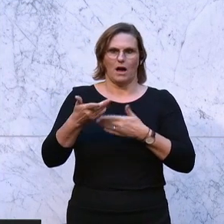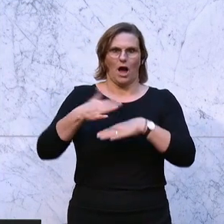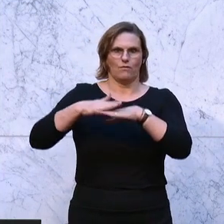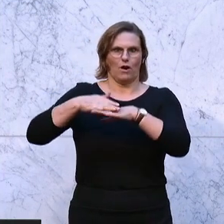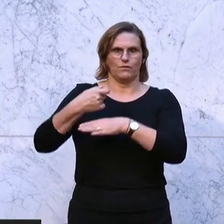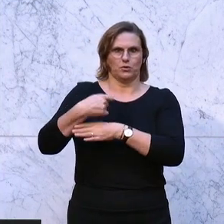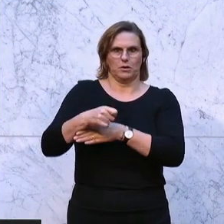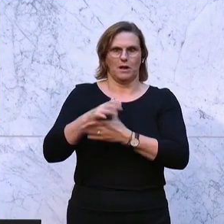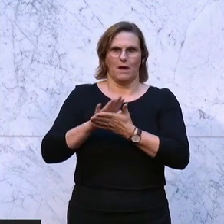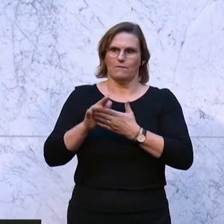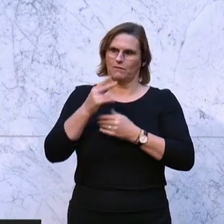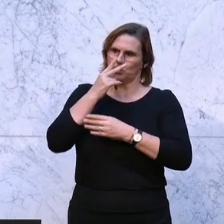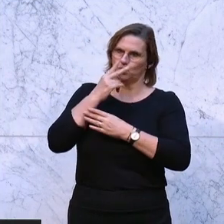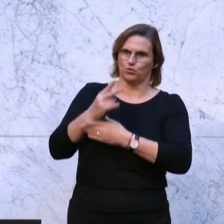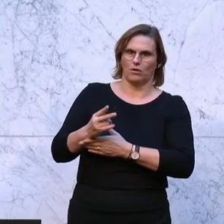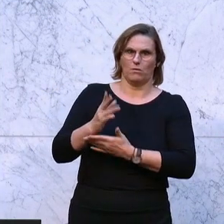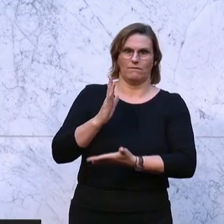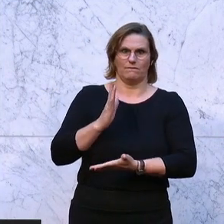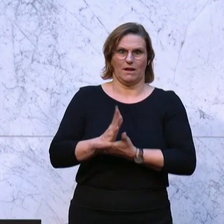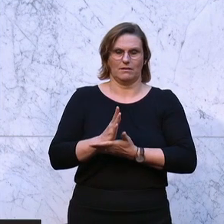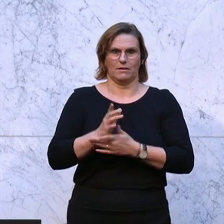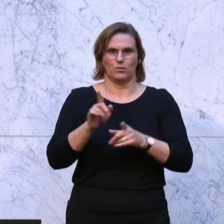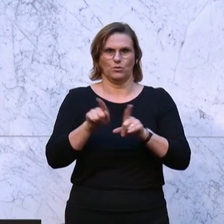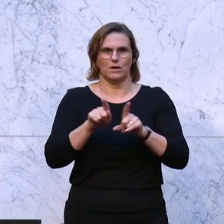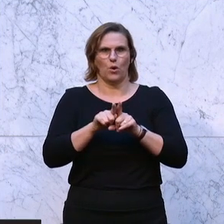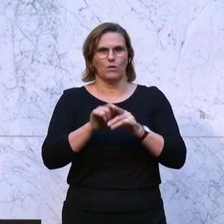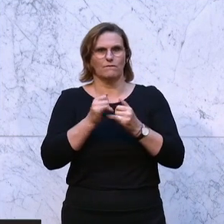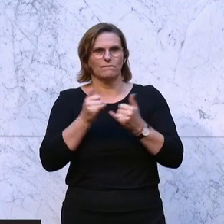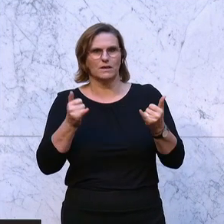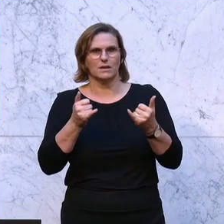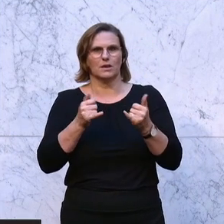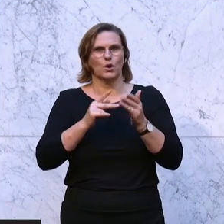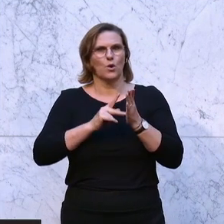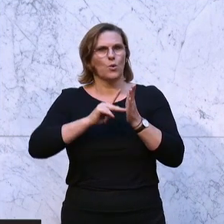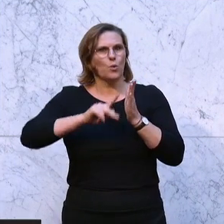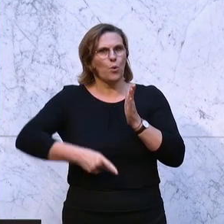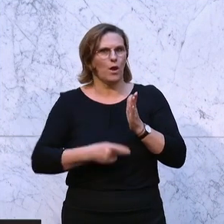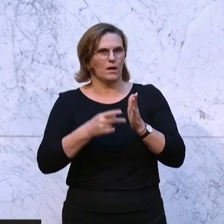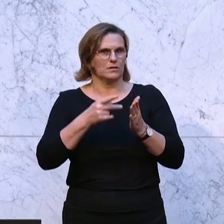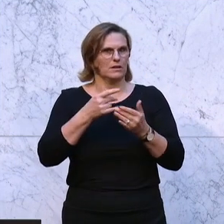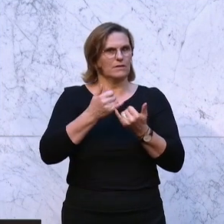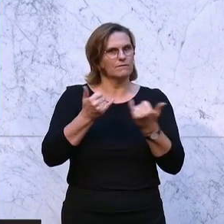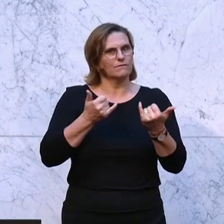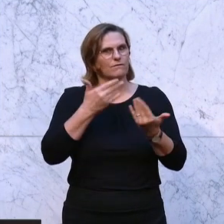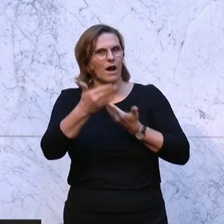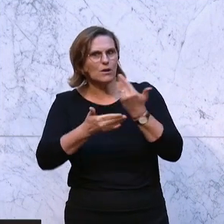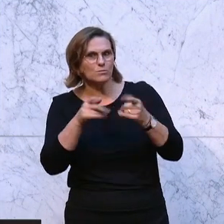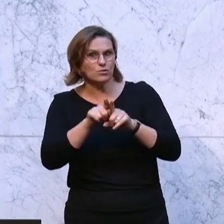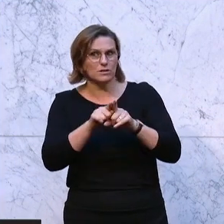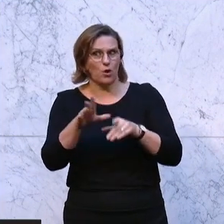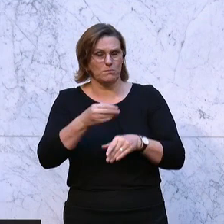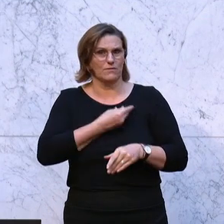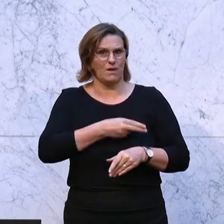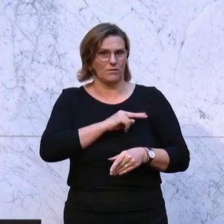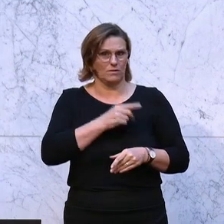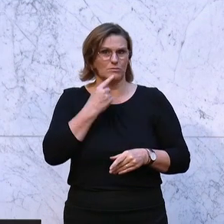Kaufkraft sinkt und die stockenden Kollektivvertragsverhandlungen, auch das müssen Sie mitverantworten seitens der Regierung. Und ich sage